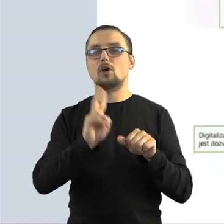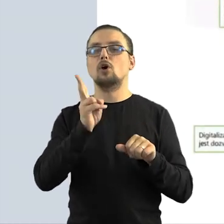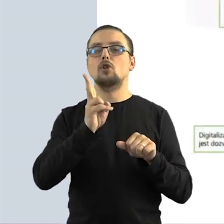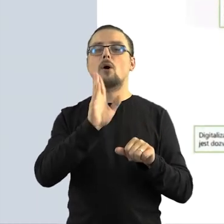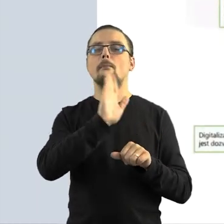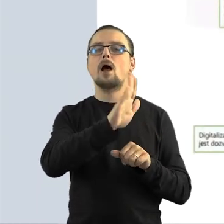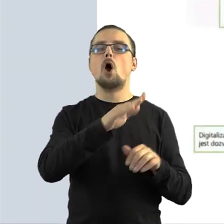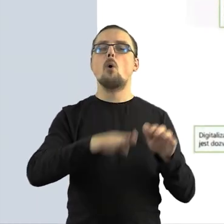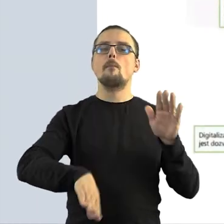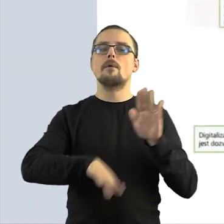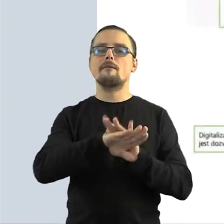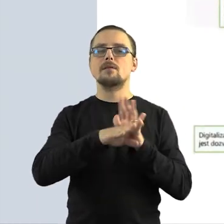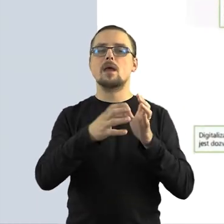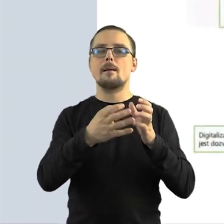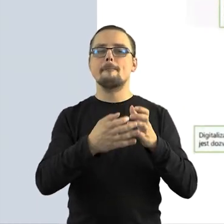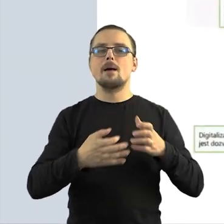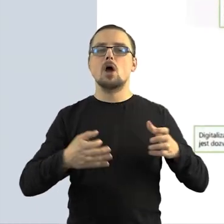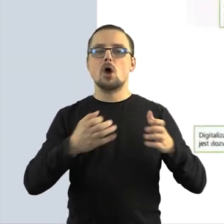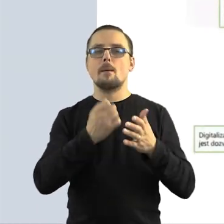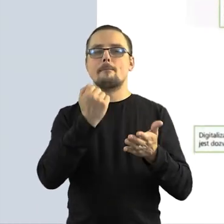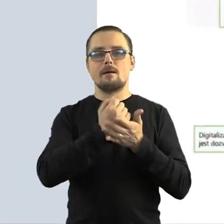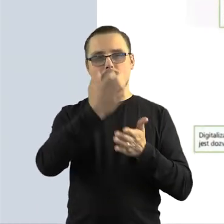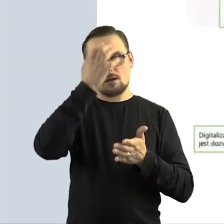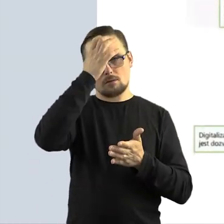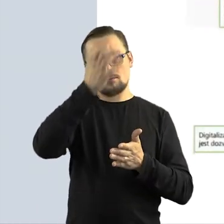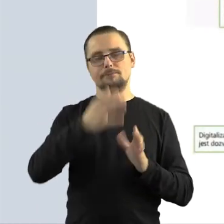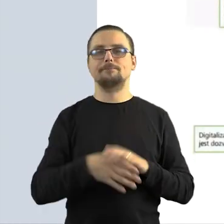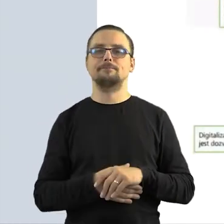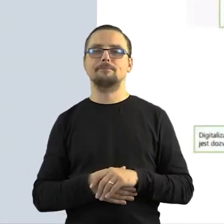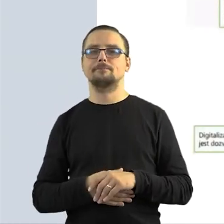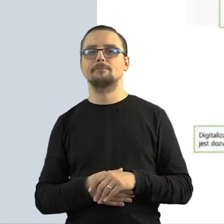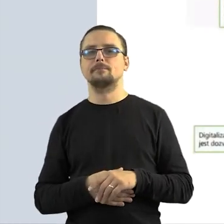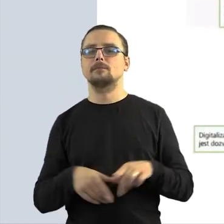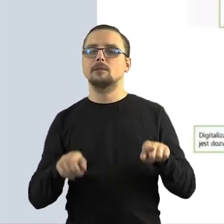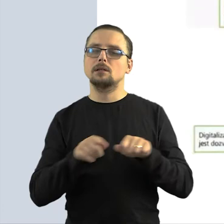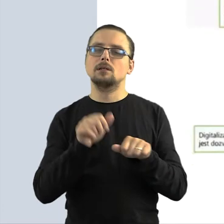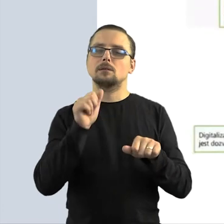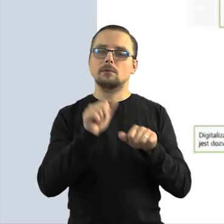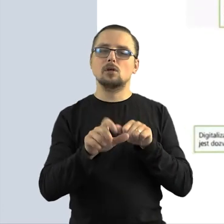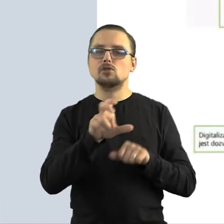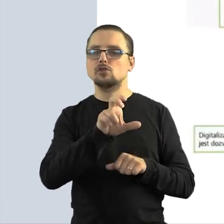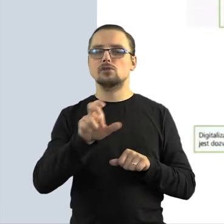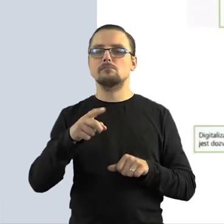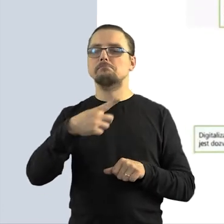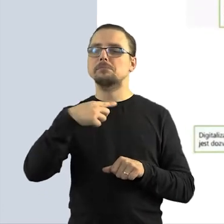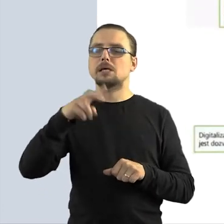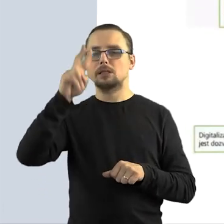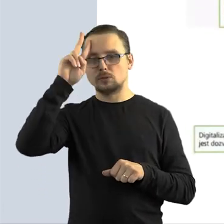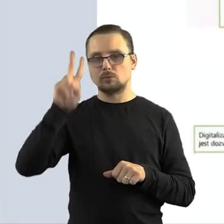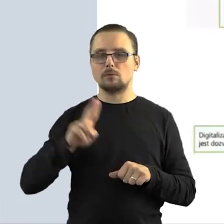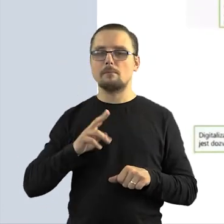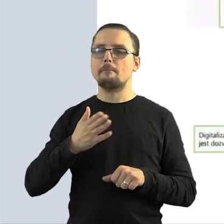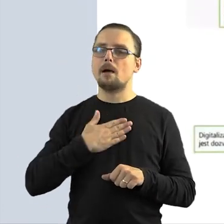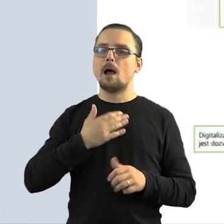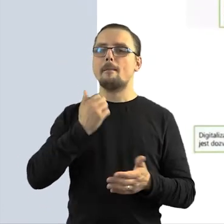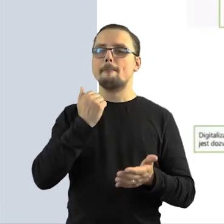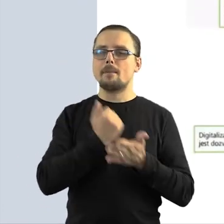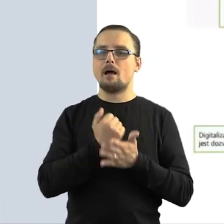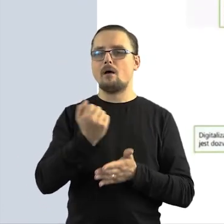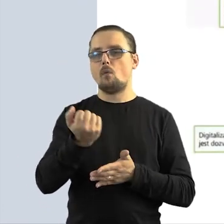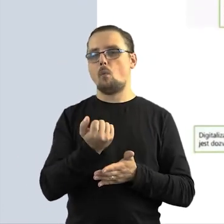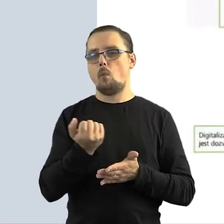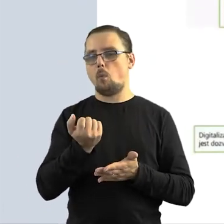kto jest uprawnionym z tytułu majątkowych praw autorskich i czy my jako instytucja